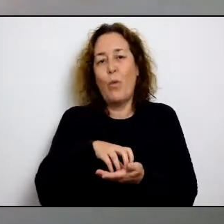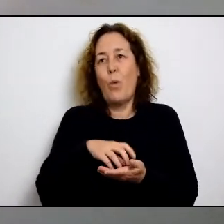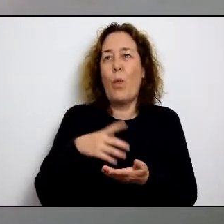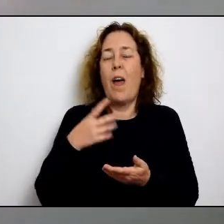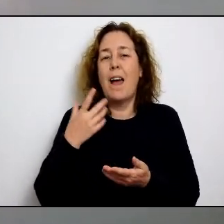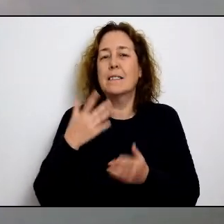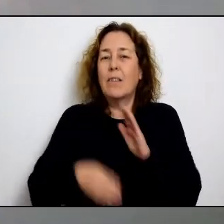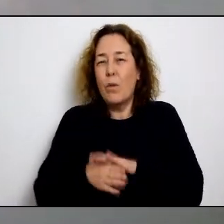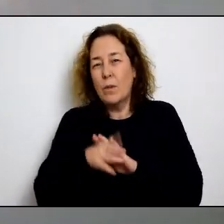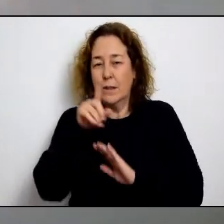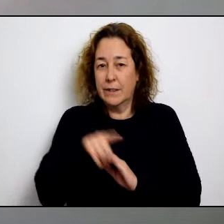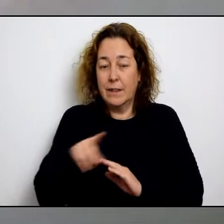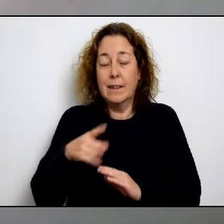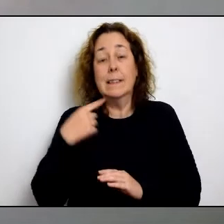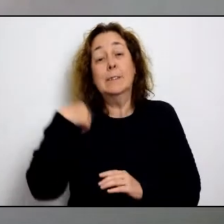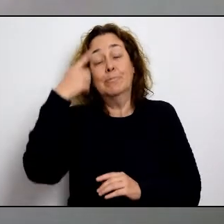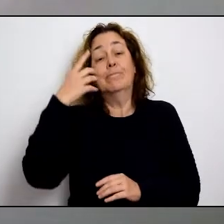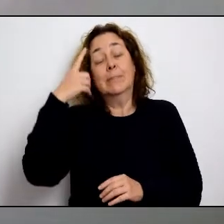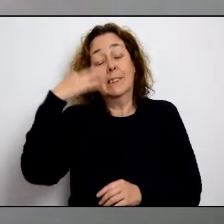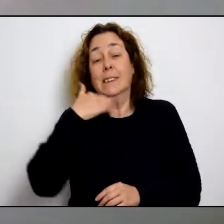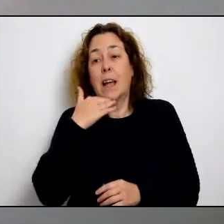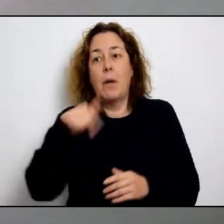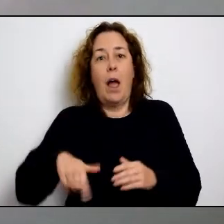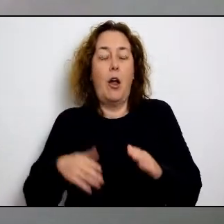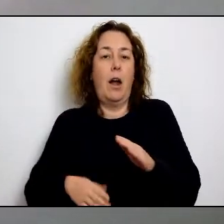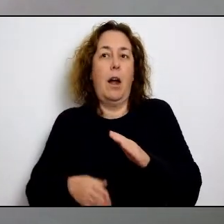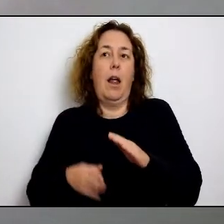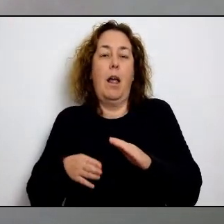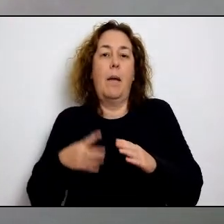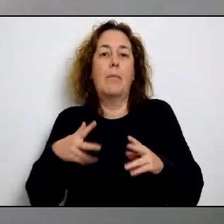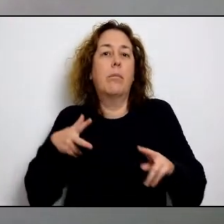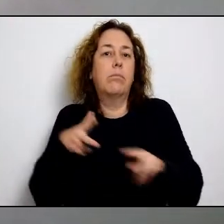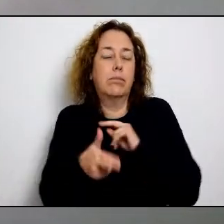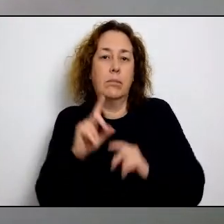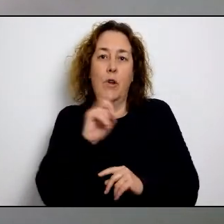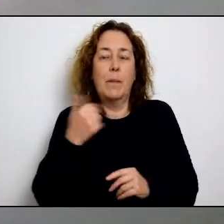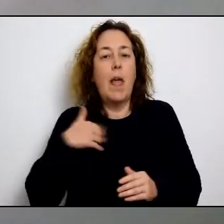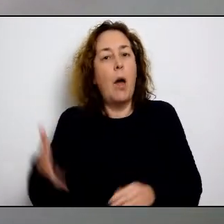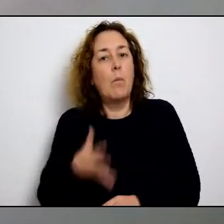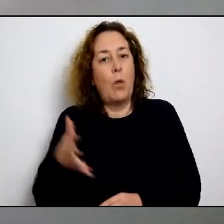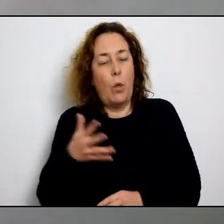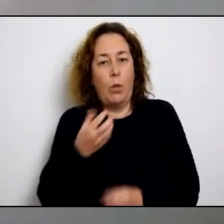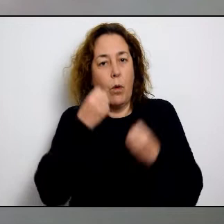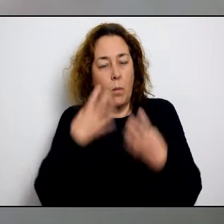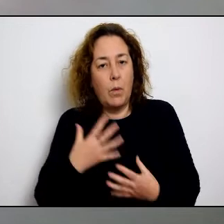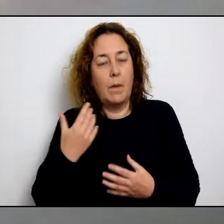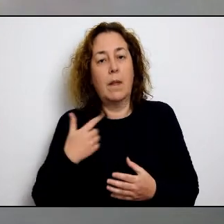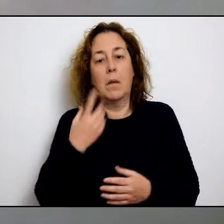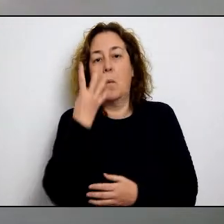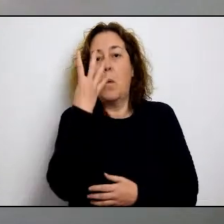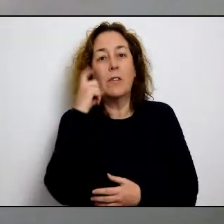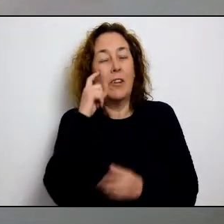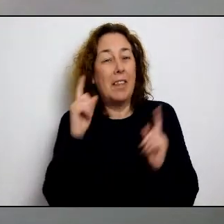decretes passat diumenge feia que sorgissin dubtes jurídiques de la seva continuïtat. Davant d'aquesta possibilitat i sent conscients que no